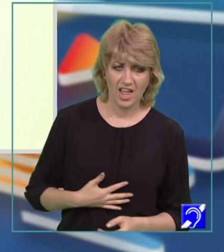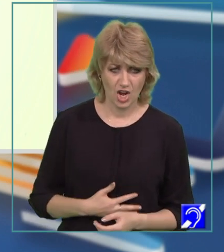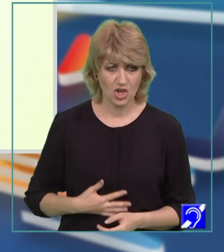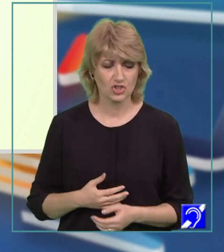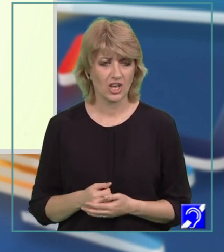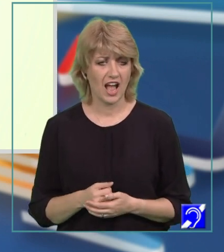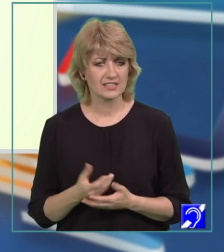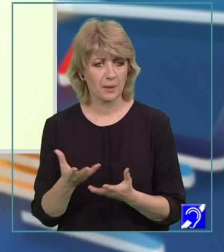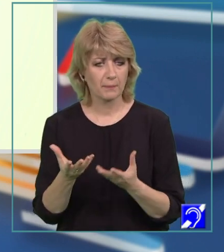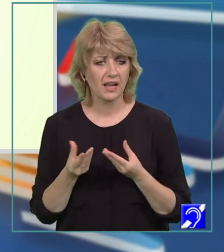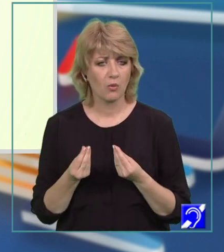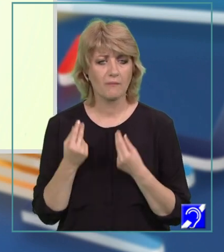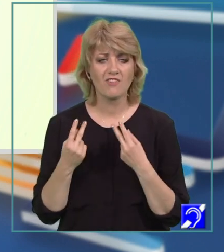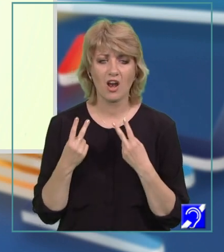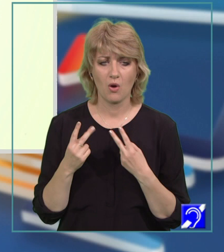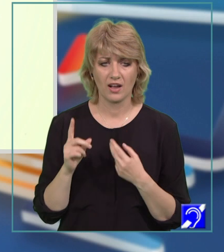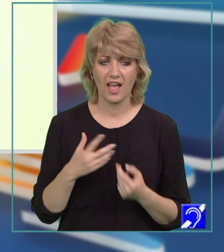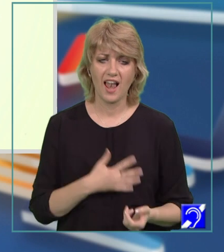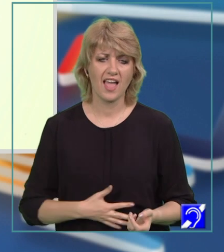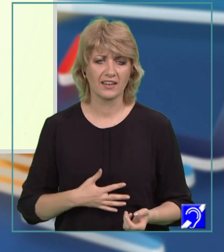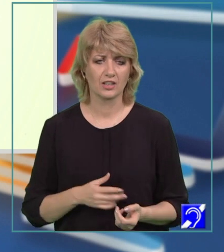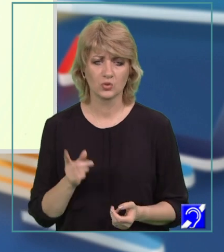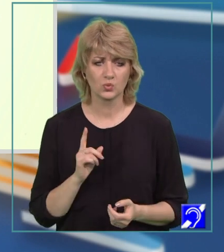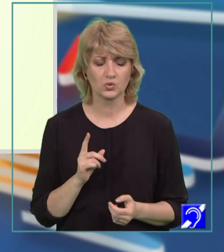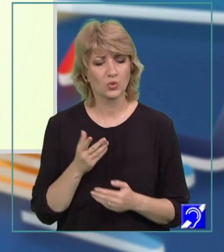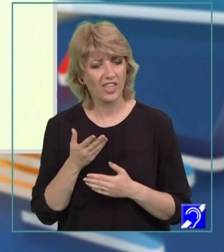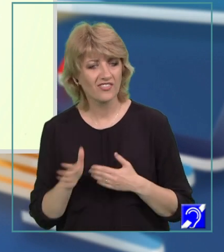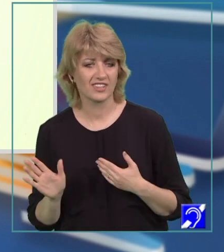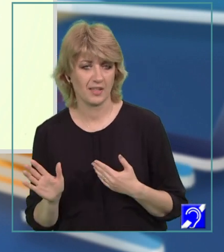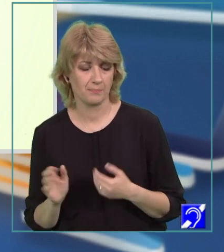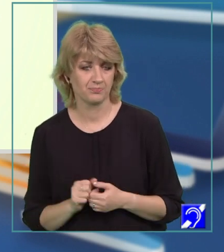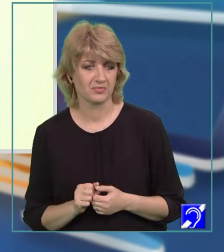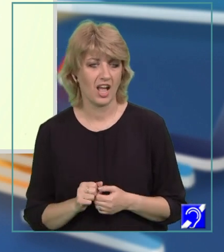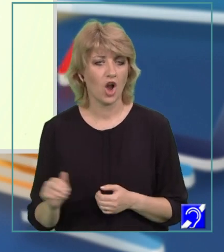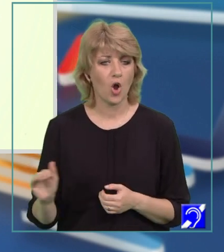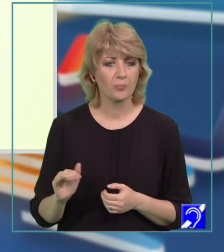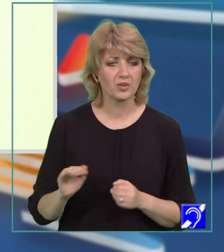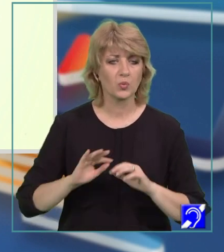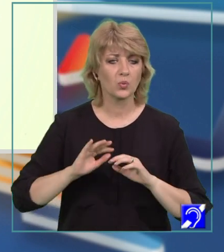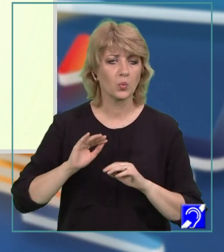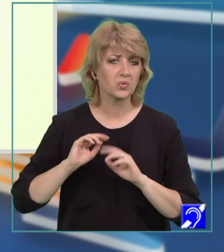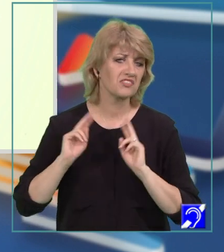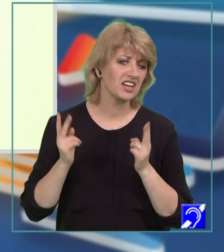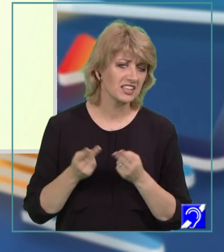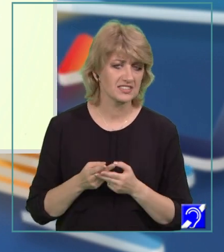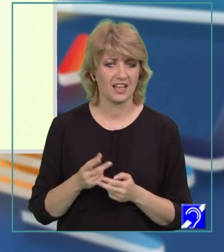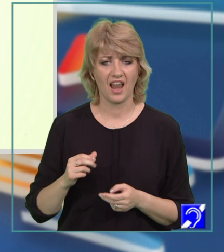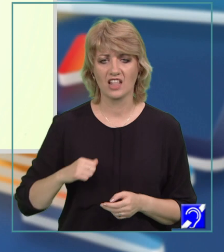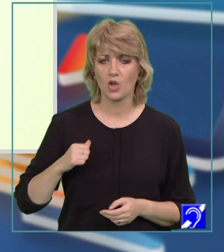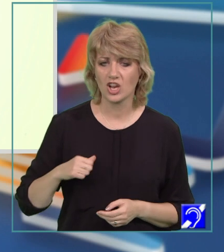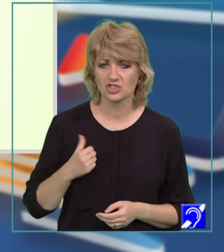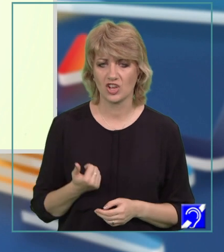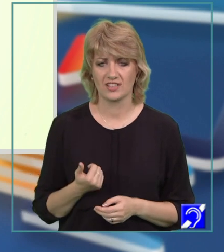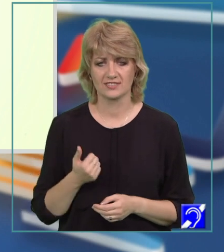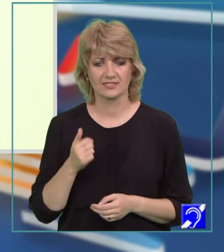preluăm valoarea lui lenea, ci să o evităm. Tipul copilului universal, tipul adolescentului,